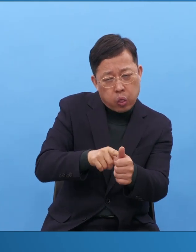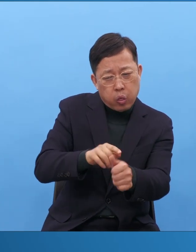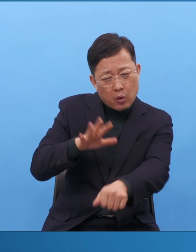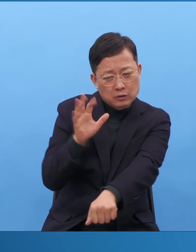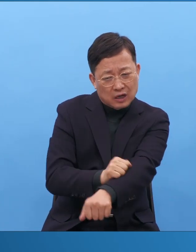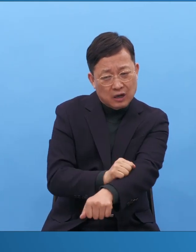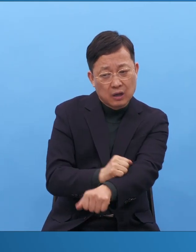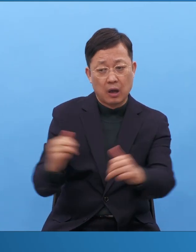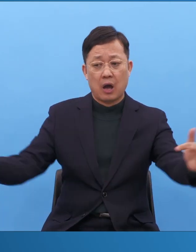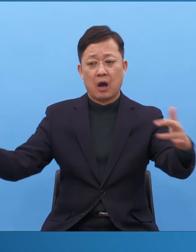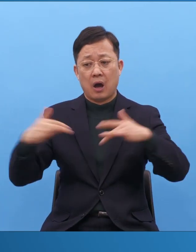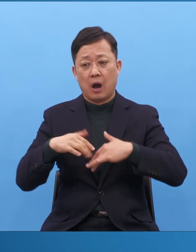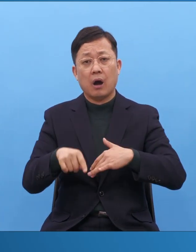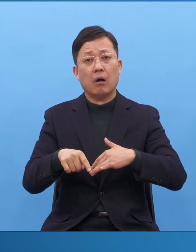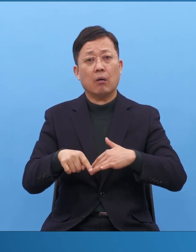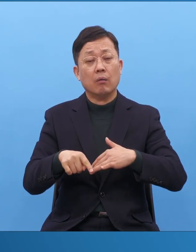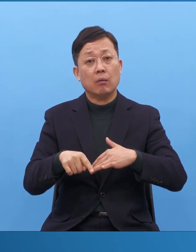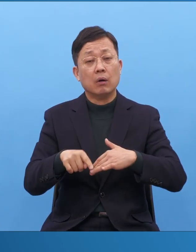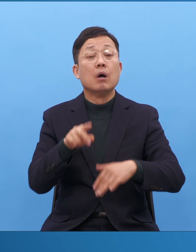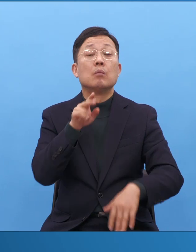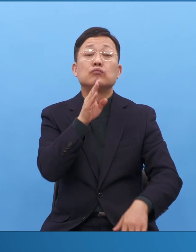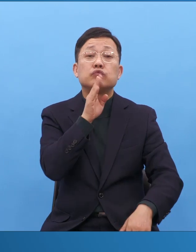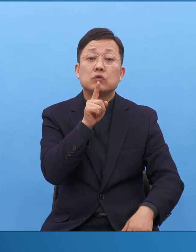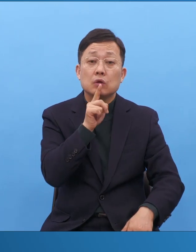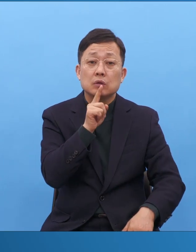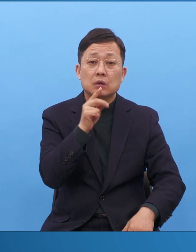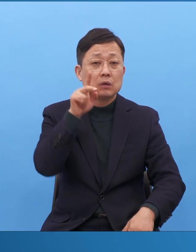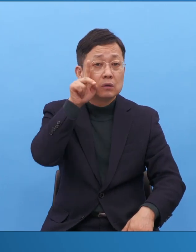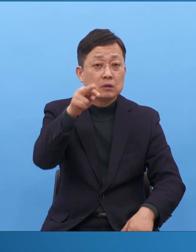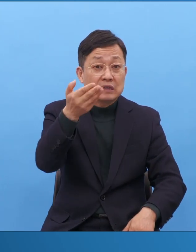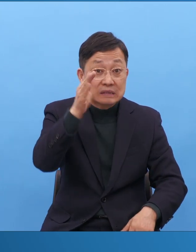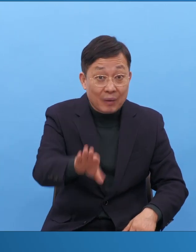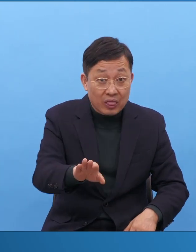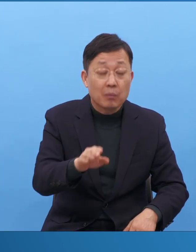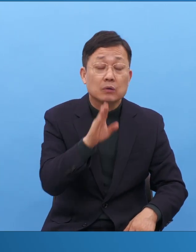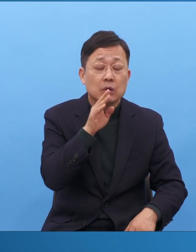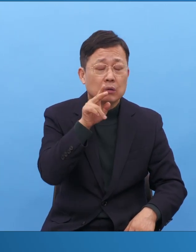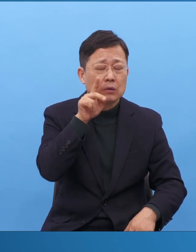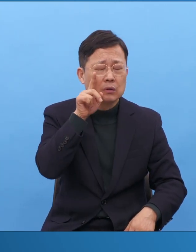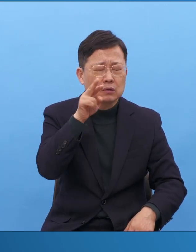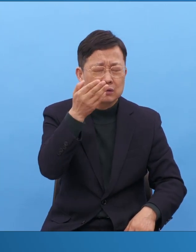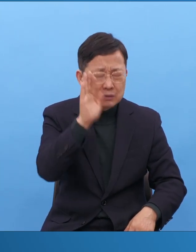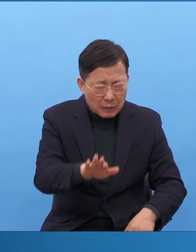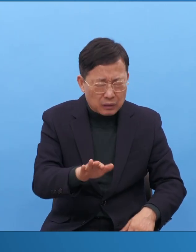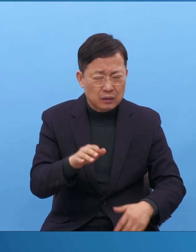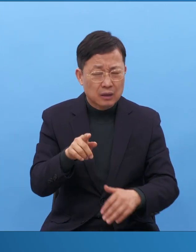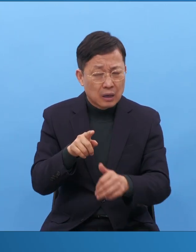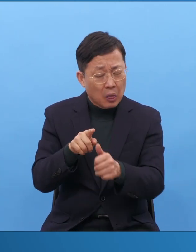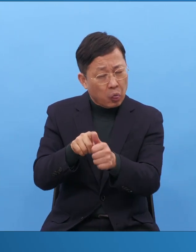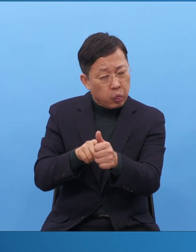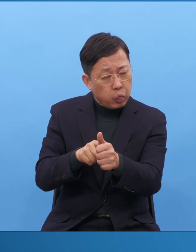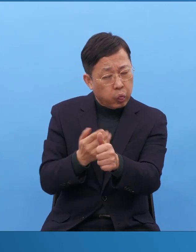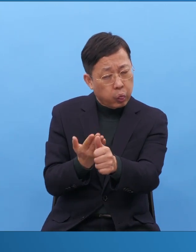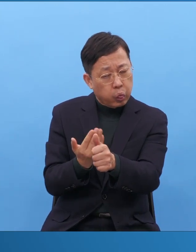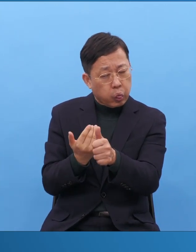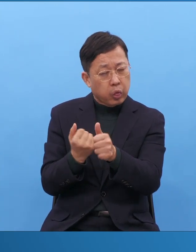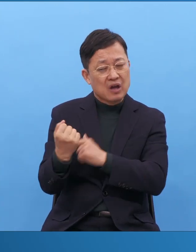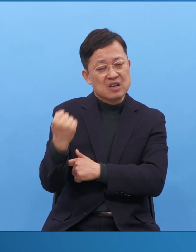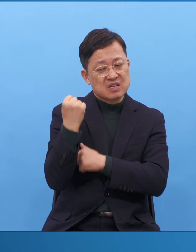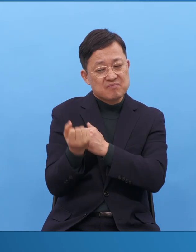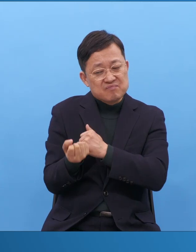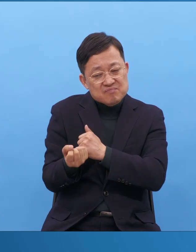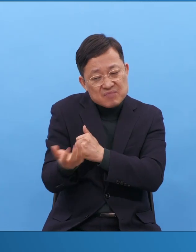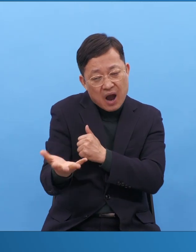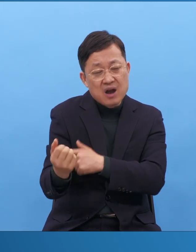틀린 건데도. 틀린 거잖아요. 건데도 몰려. 사람을 끌고 데리고 오는 메시지가 있다 이